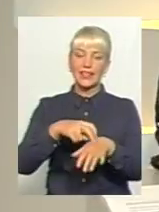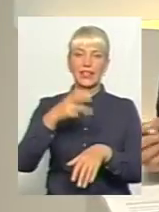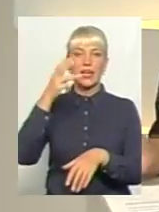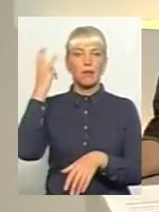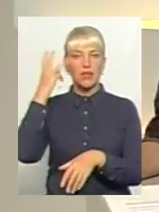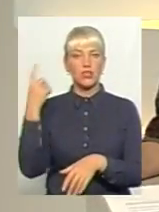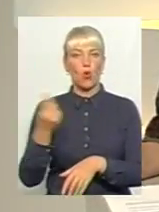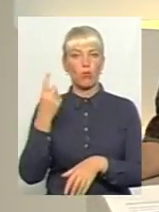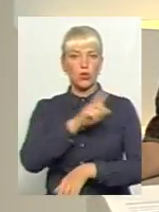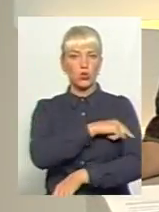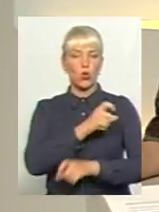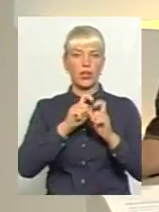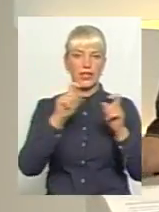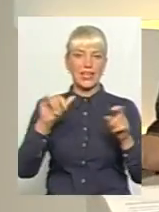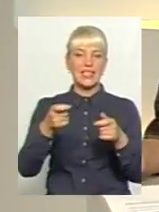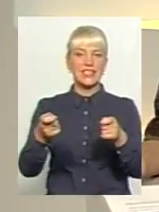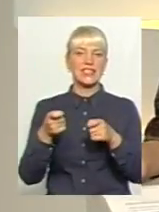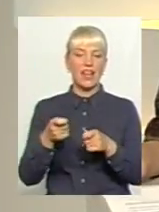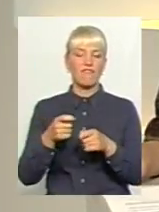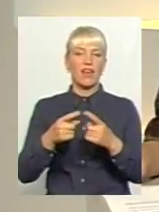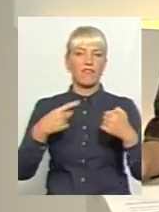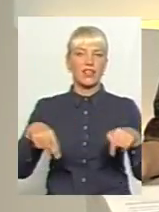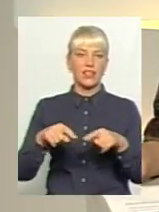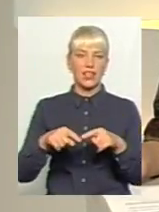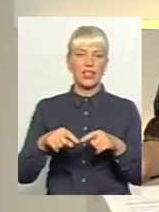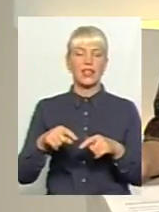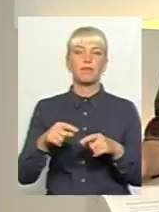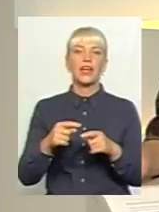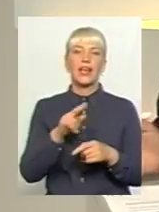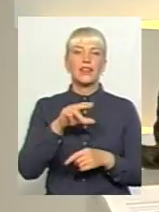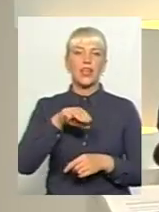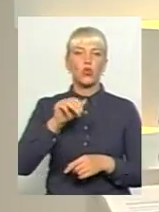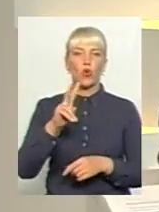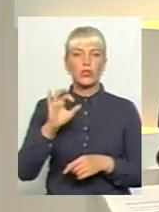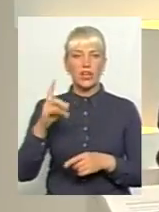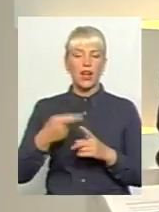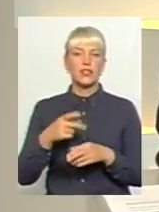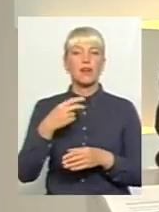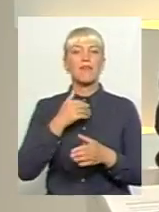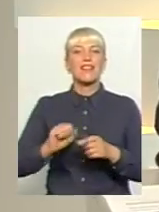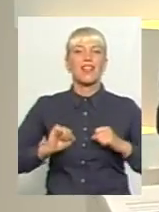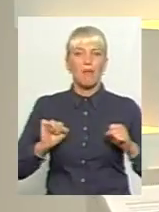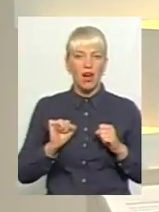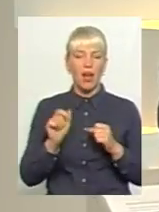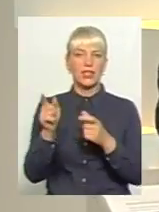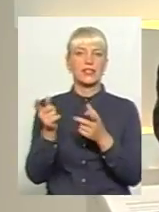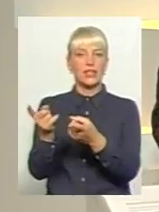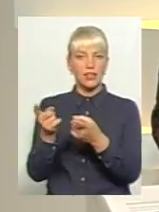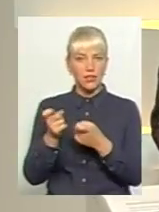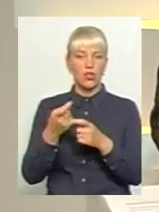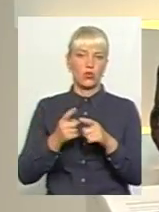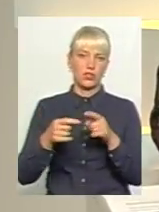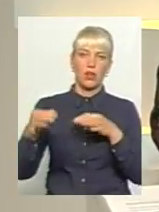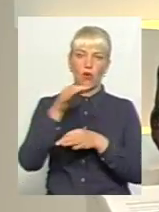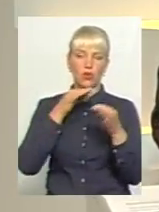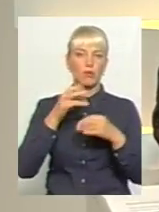за відділенням детоксикації. Ми намагалися залучитись їх до розмови, але, на жаль, вони проігнорували